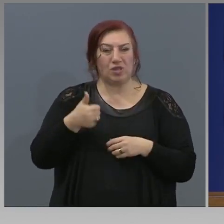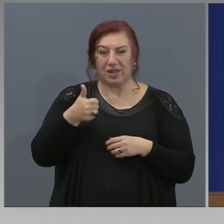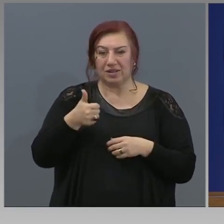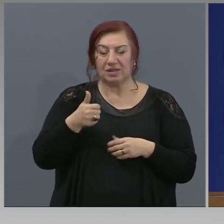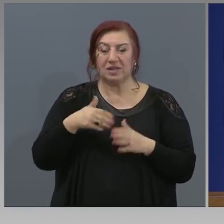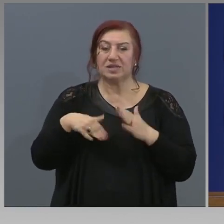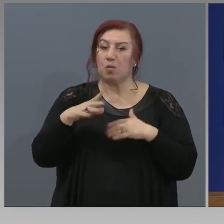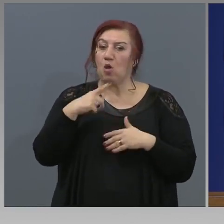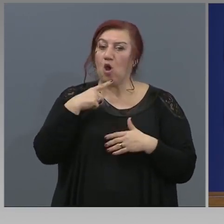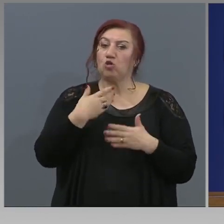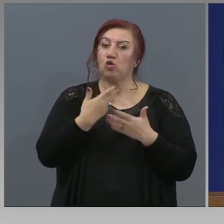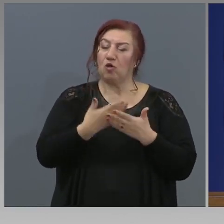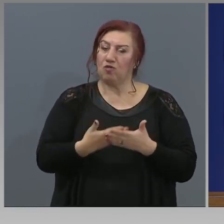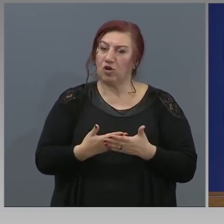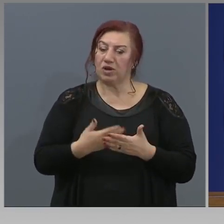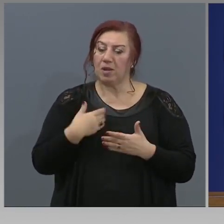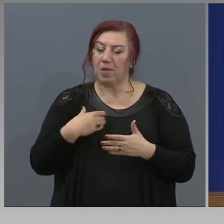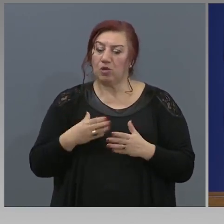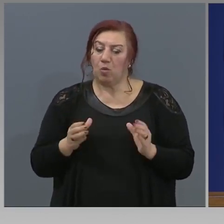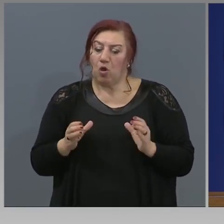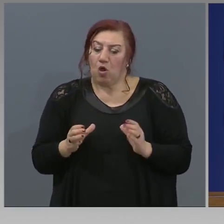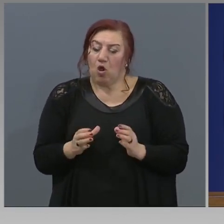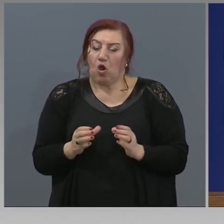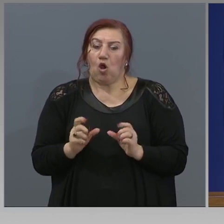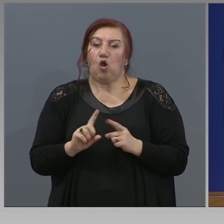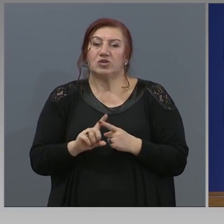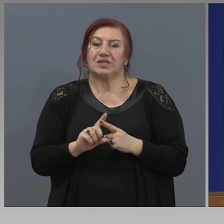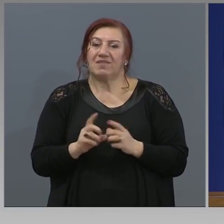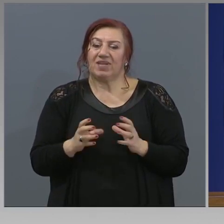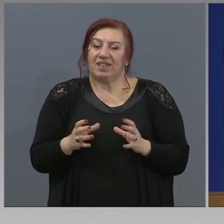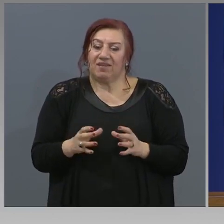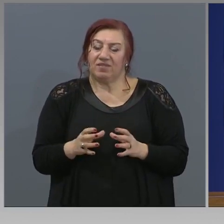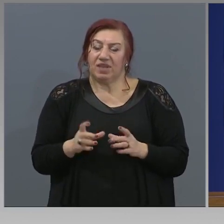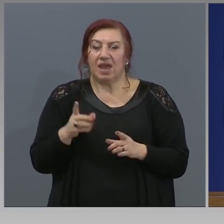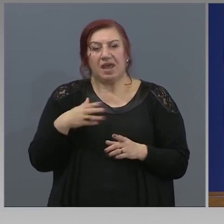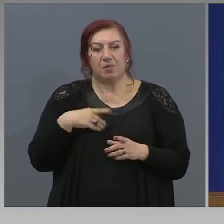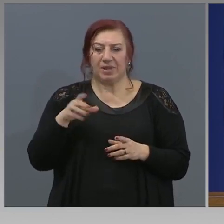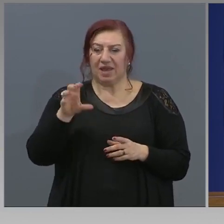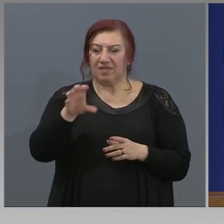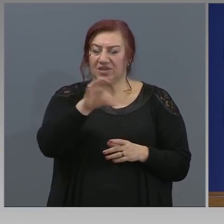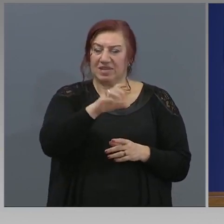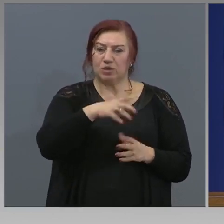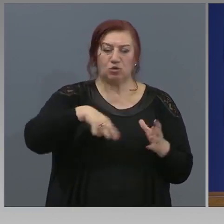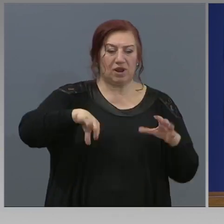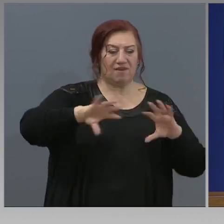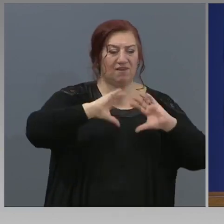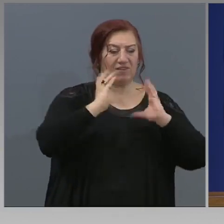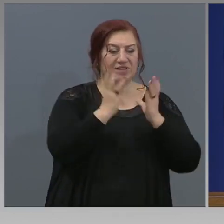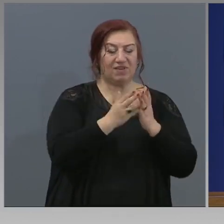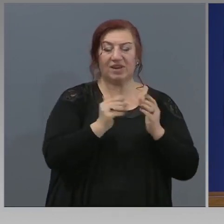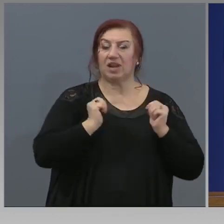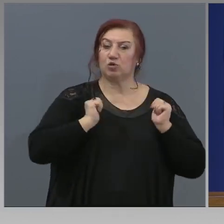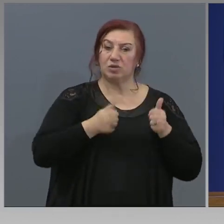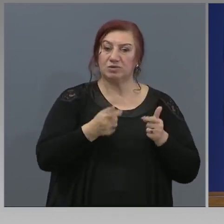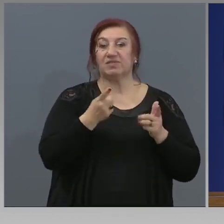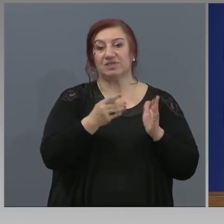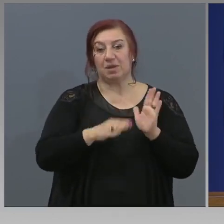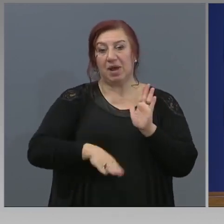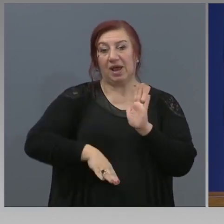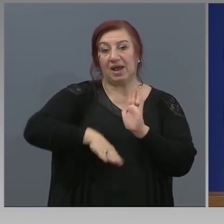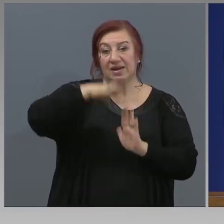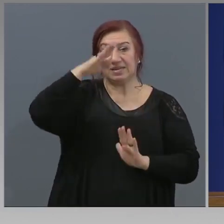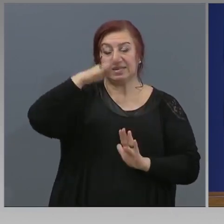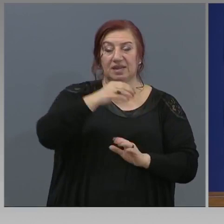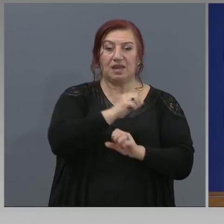по-отговорни, по-консервативни. Разбира се, има такива сектори, особено в сферата на туризма. Все пак ръста на безработицата